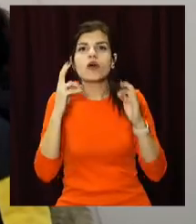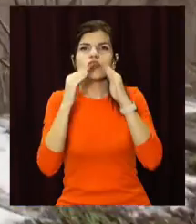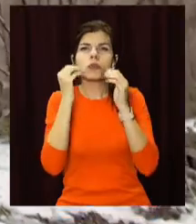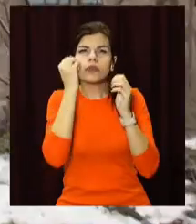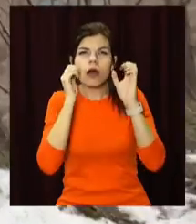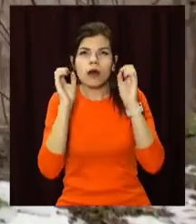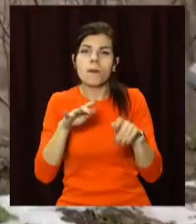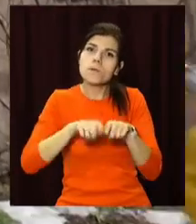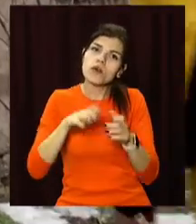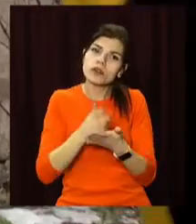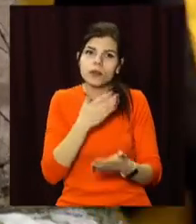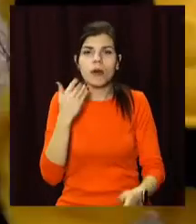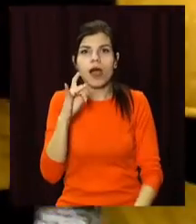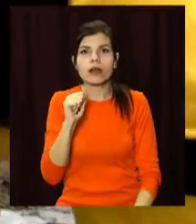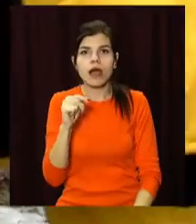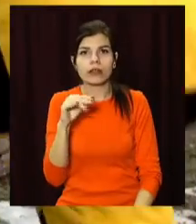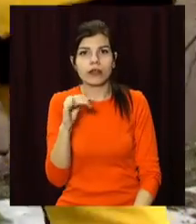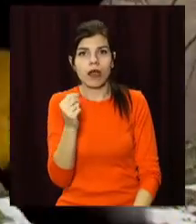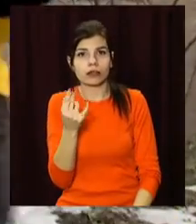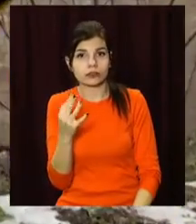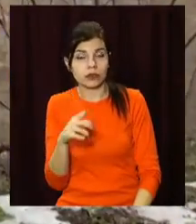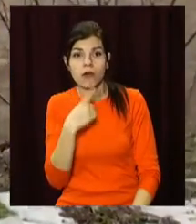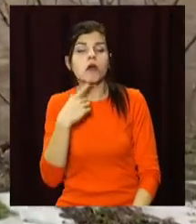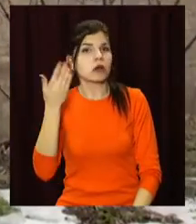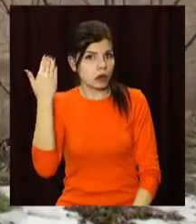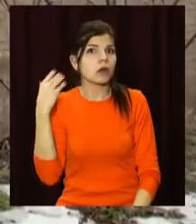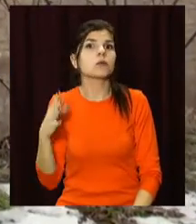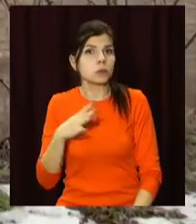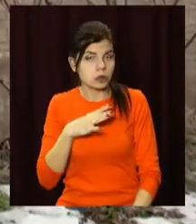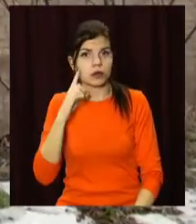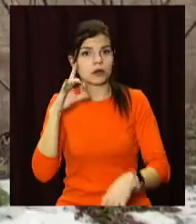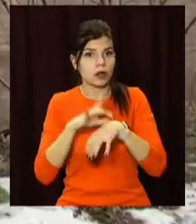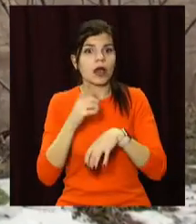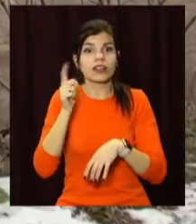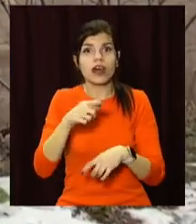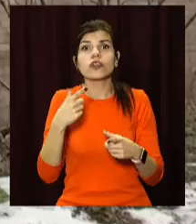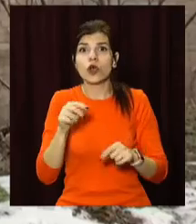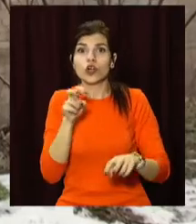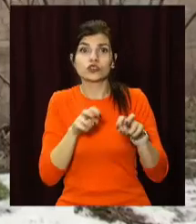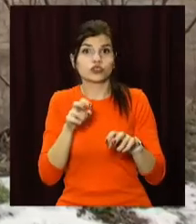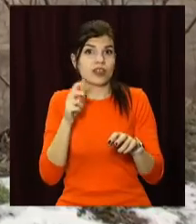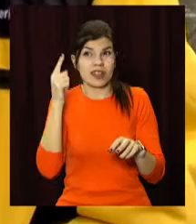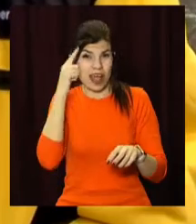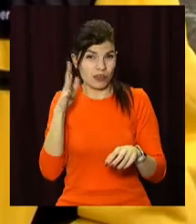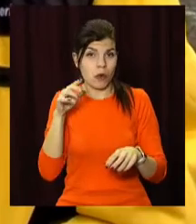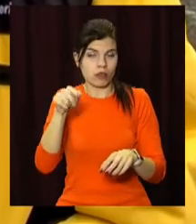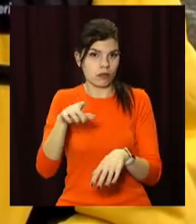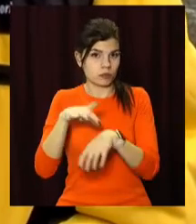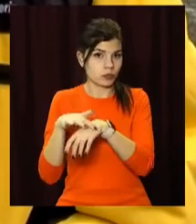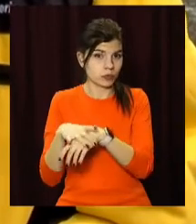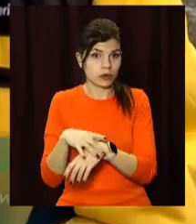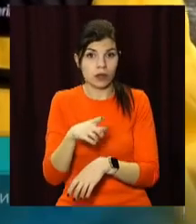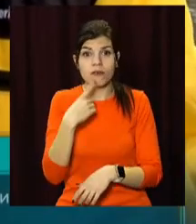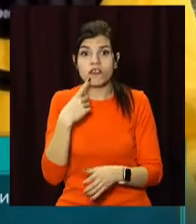споруди. Кажуть, інколи траплялося так, що знаходили випромінюючі об'єкти навіть там, де й шукати не спадало на думку. Класичні